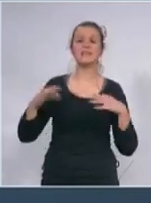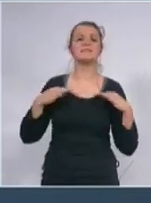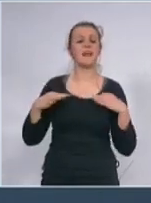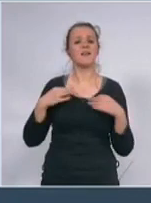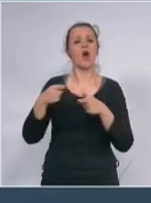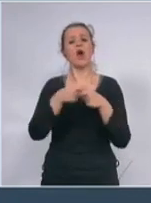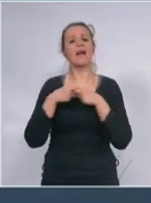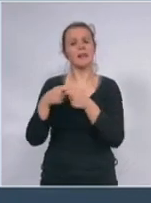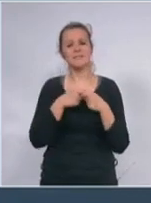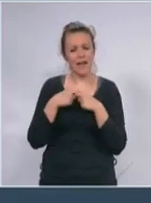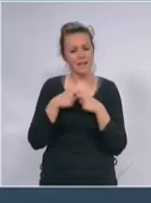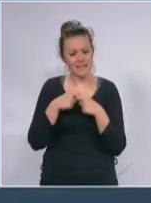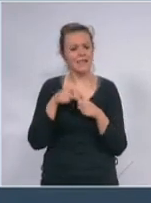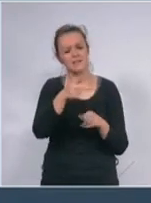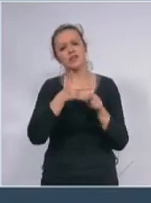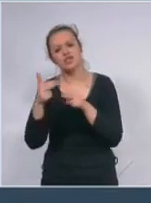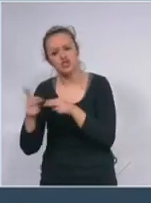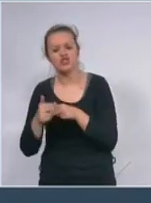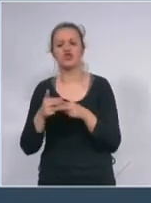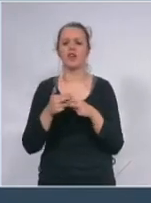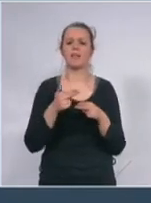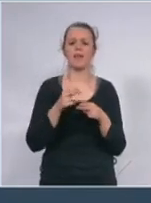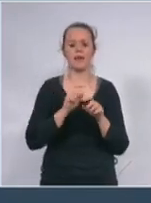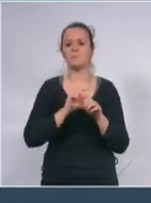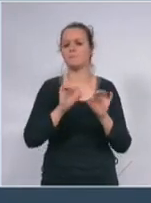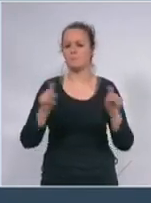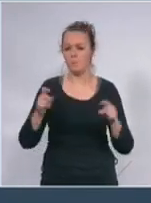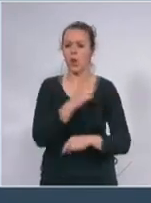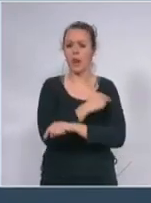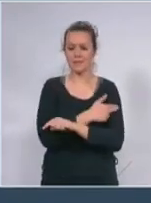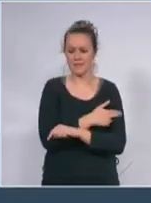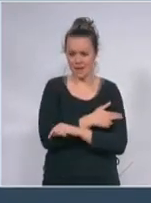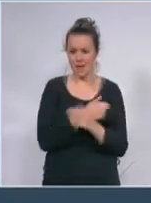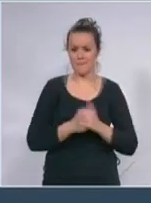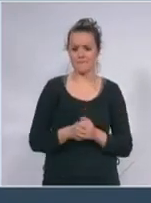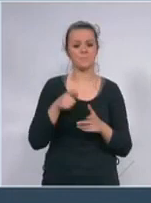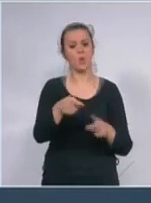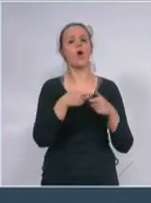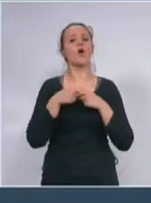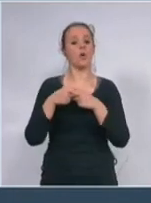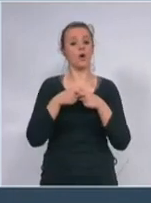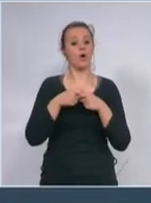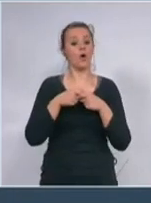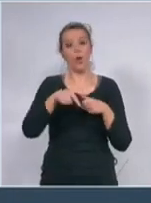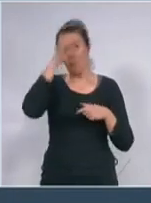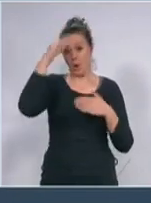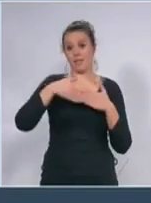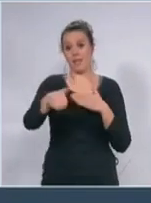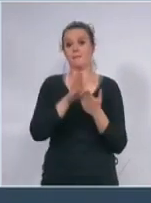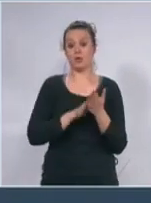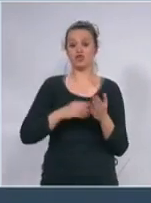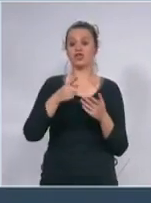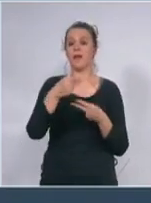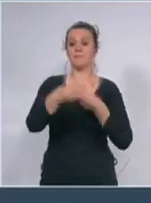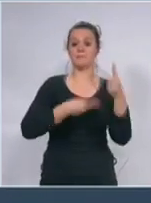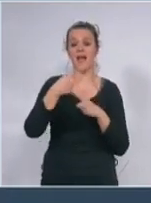za čišćenje i za dezinfekciju naših bolnica dakle organizujemo proizvodnju od poneljaka kvasca od utorka